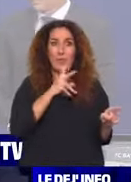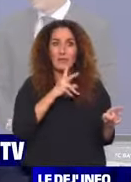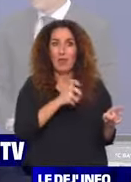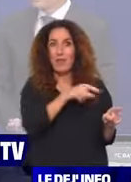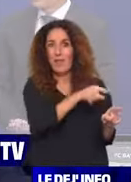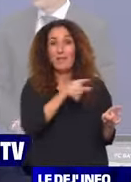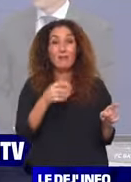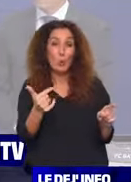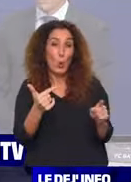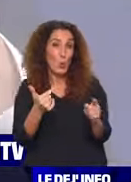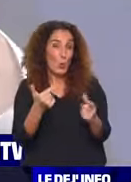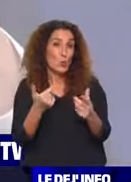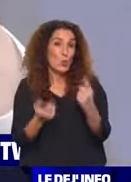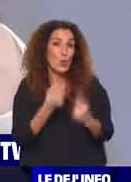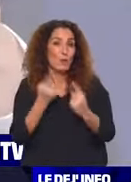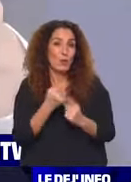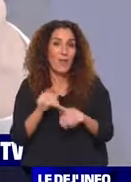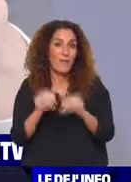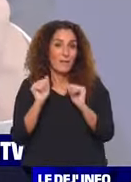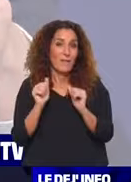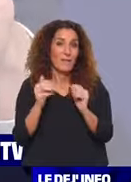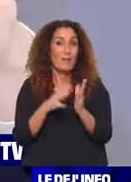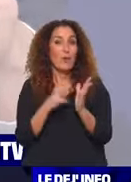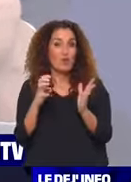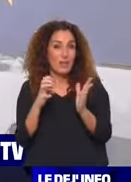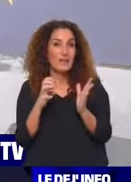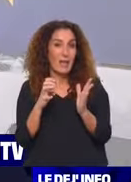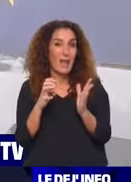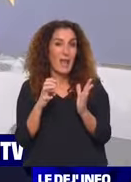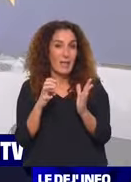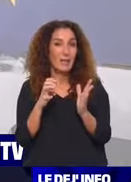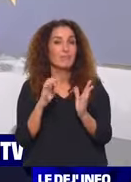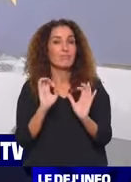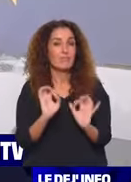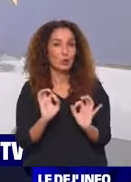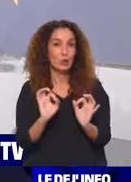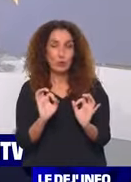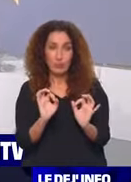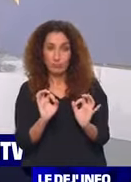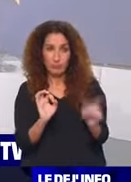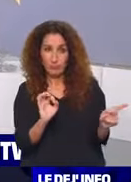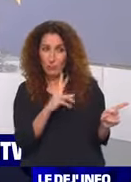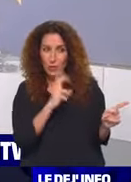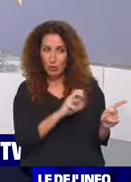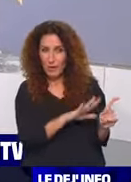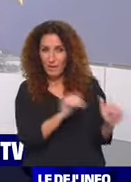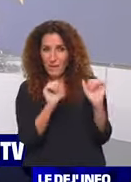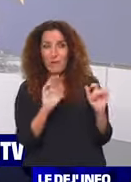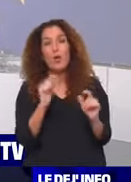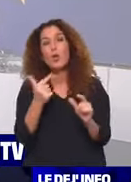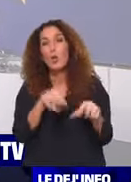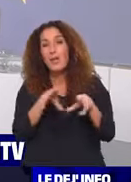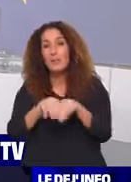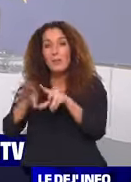attentif à celle-ci dévoilée par Archavine. Manchester City, donc ça, ça ne concernera pas le PSG. Il y a deux équipes à Mais ça peut